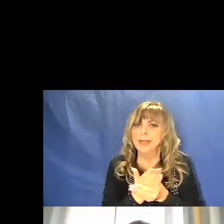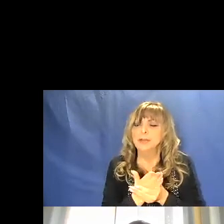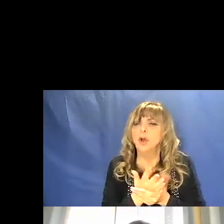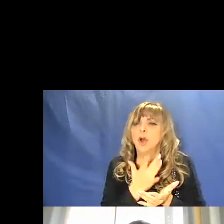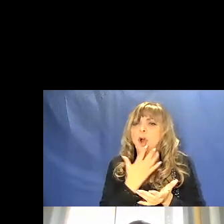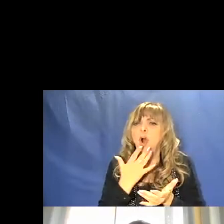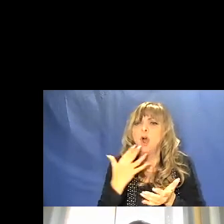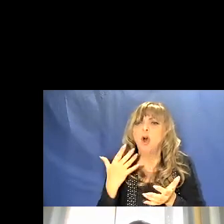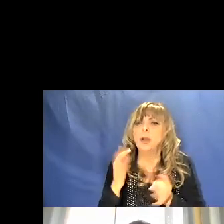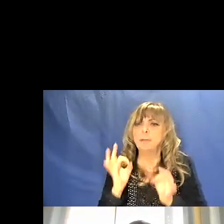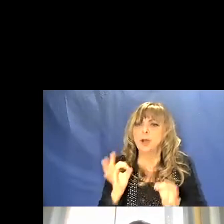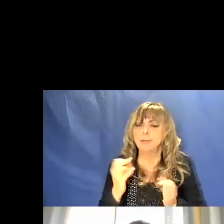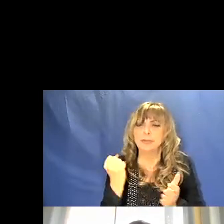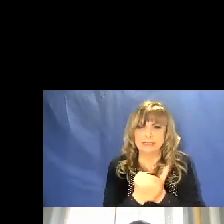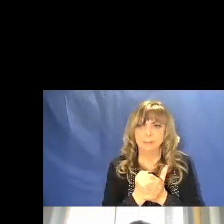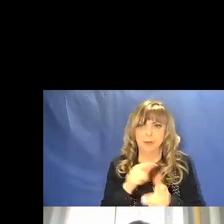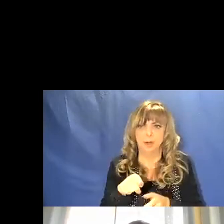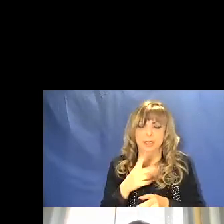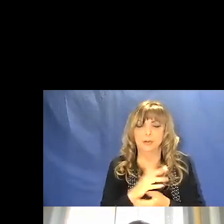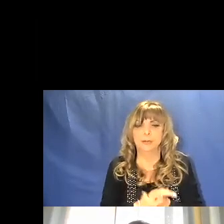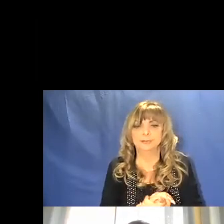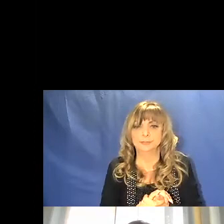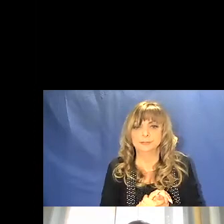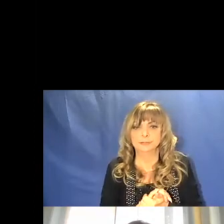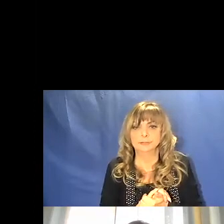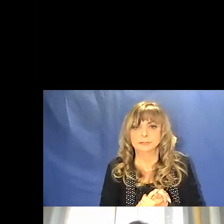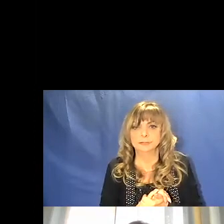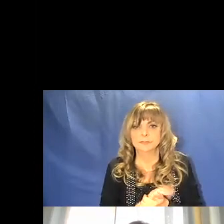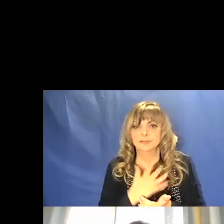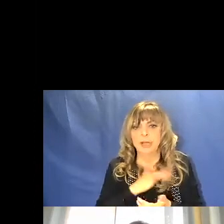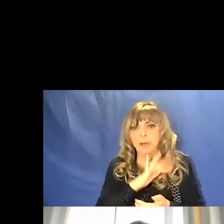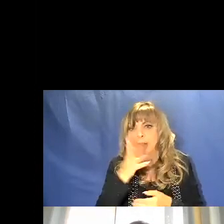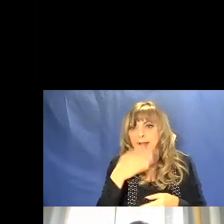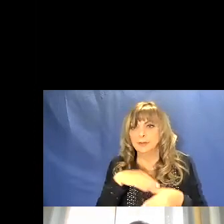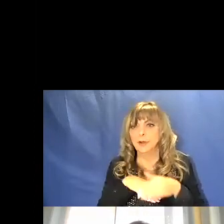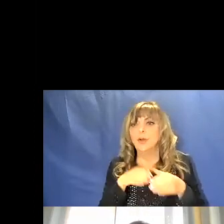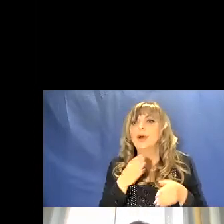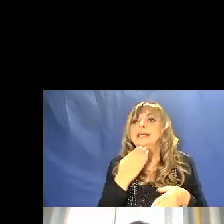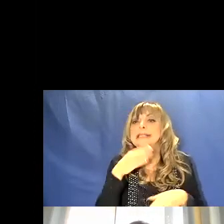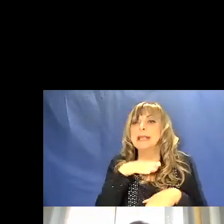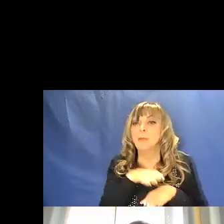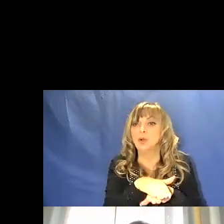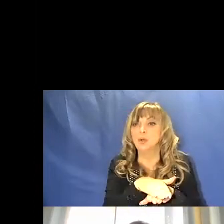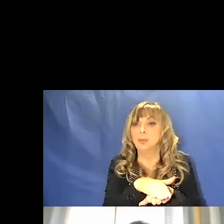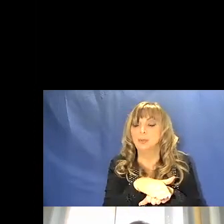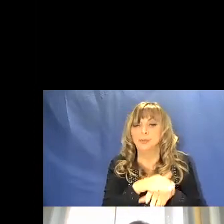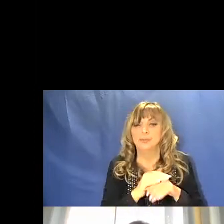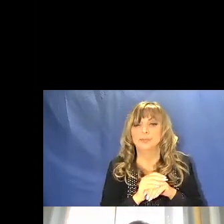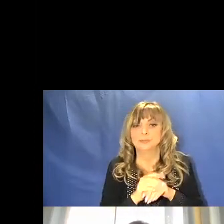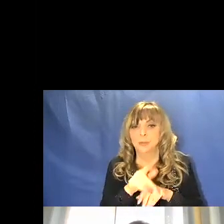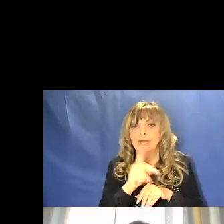simbolico anche un'altra un'altra sepoltura siamo in Gargano